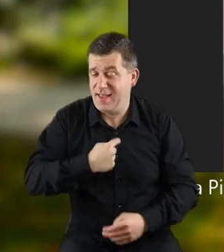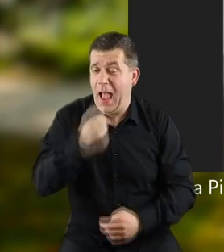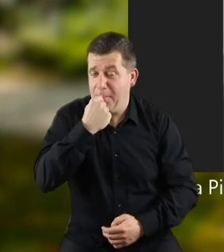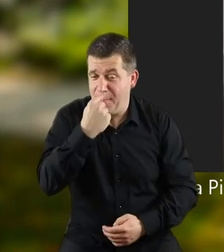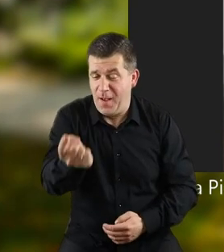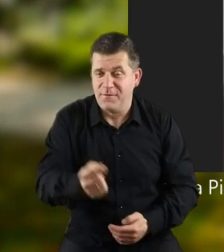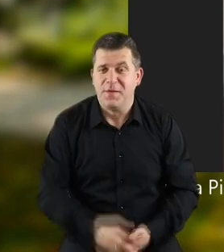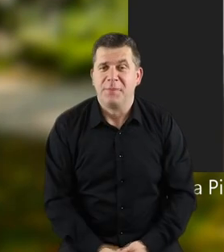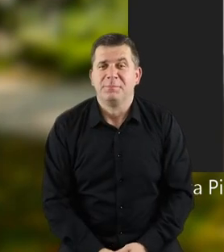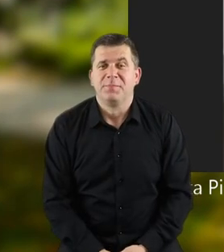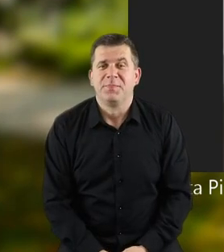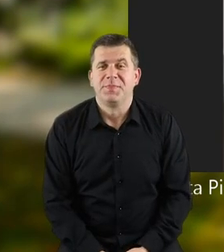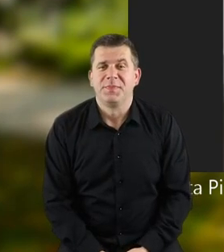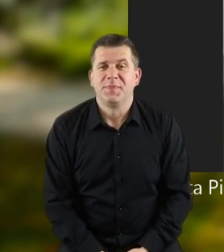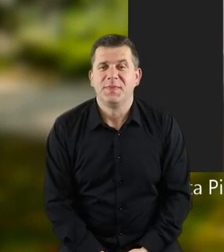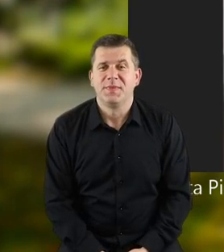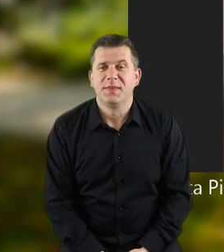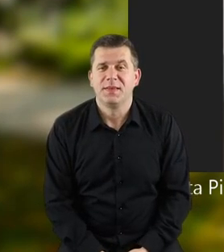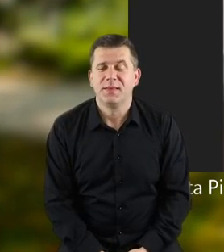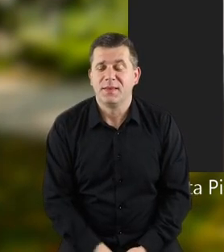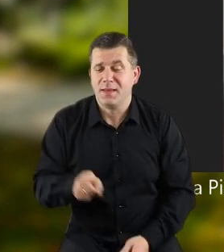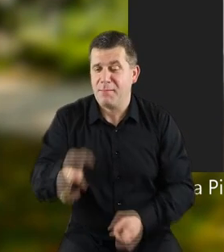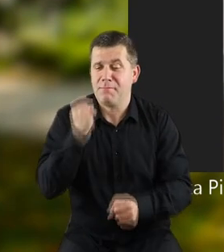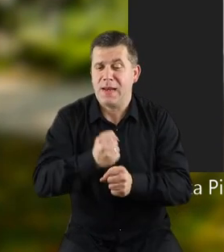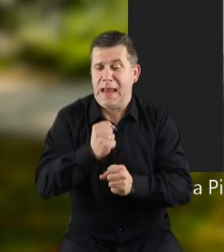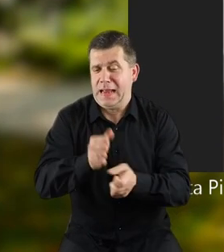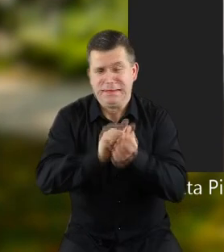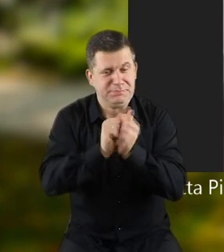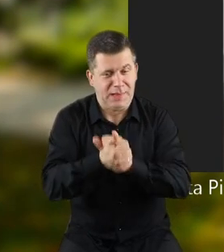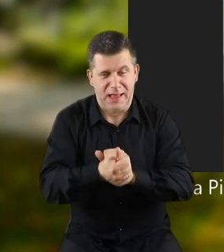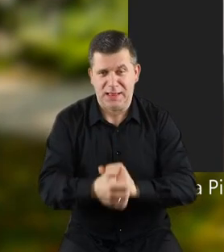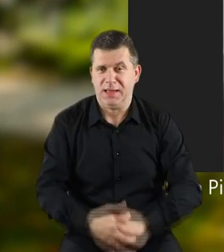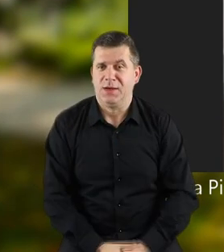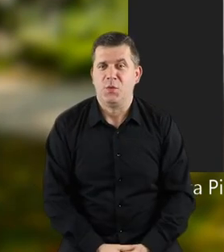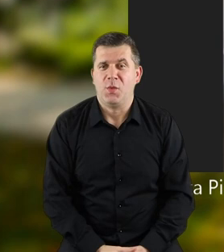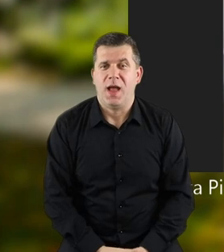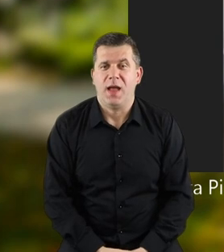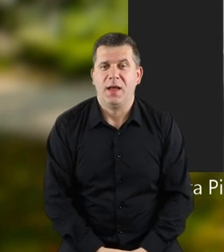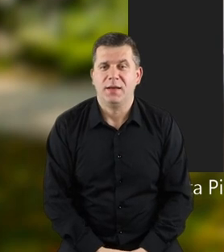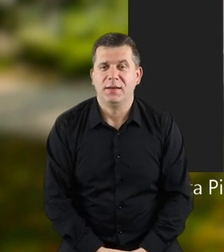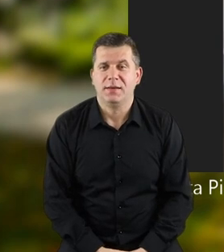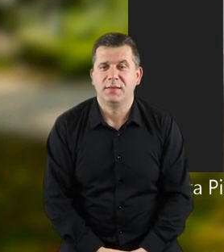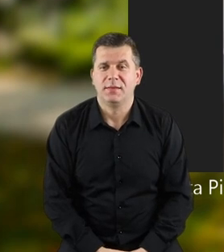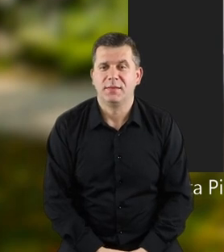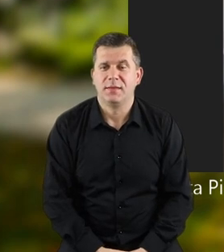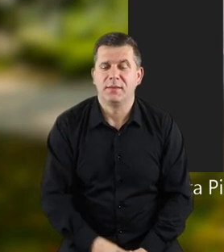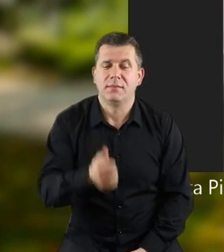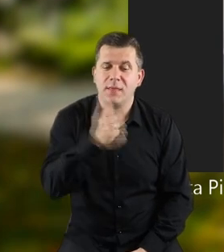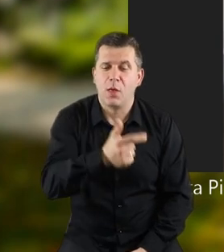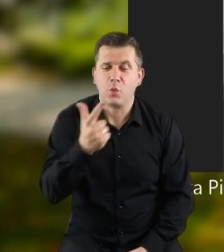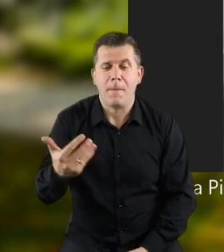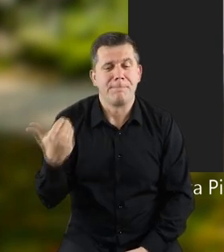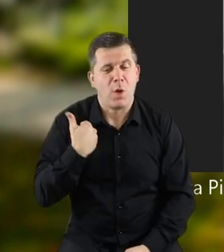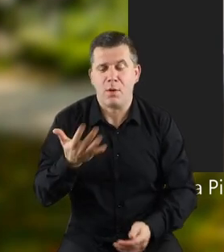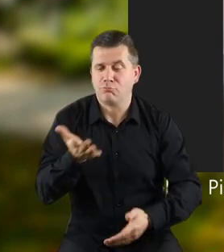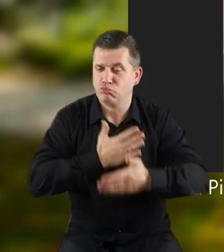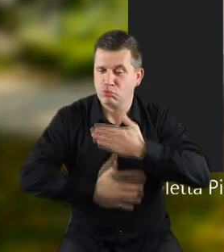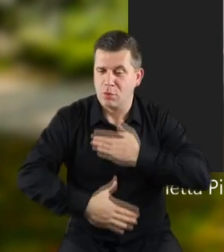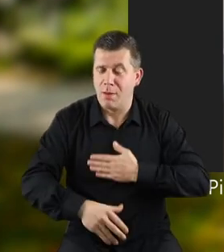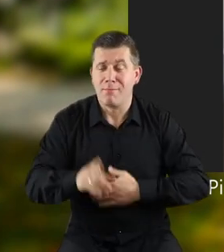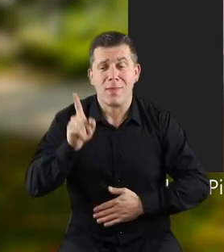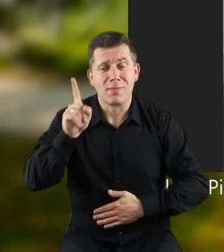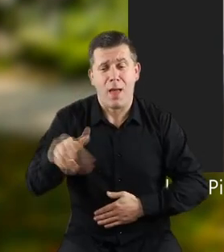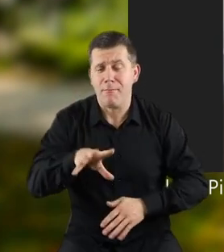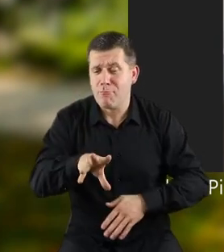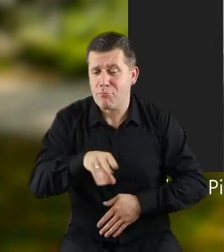No i powiem wam, że ta praca się zmieniła i jedna i druga była przyjemna,